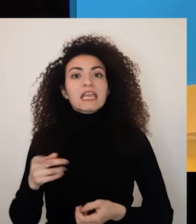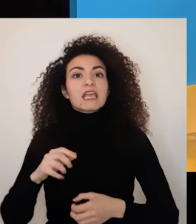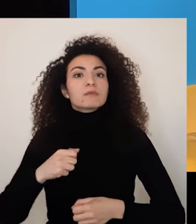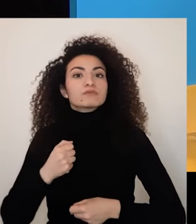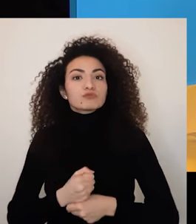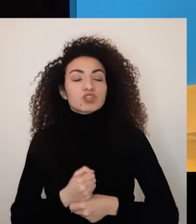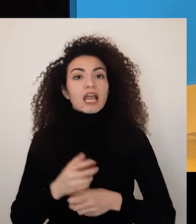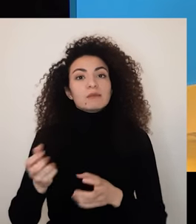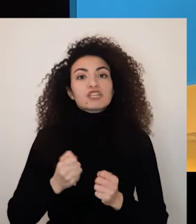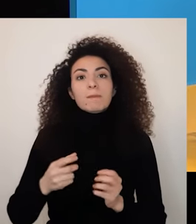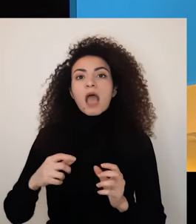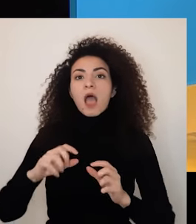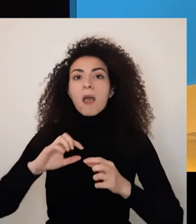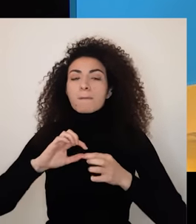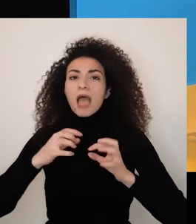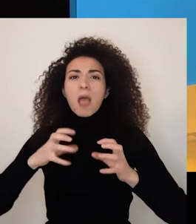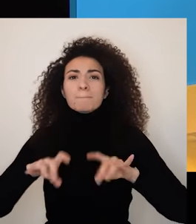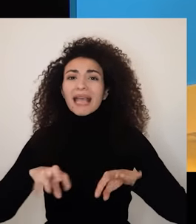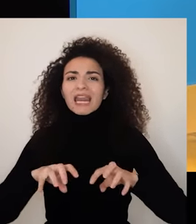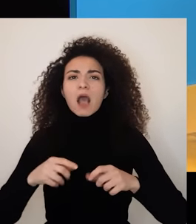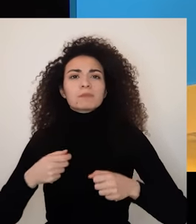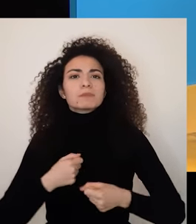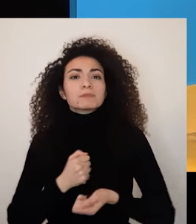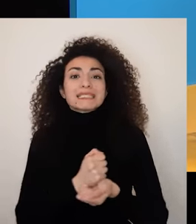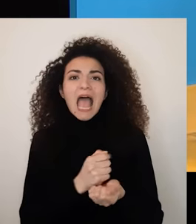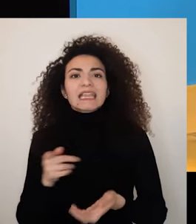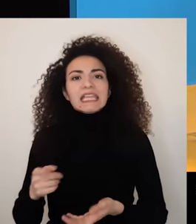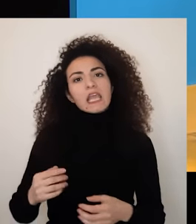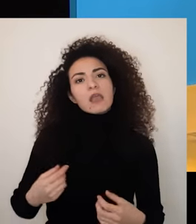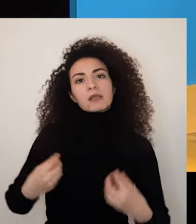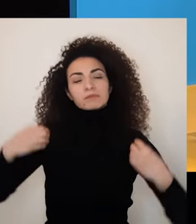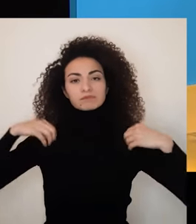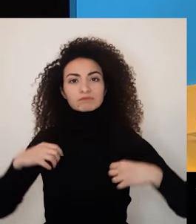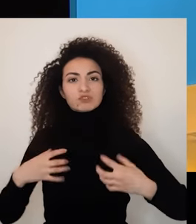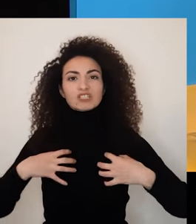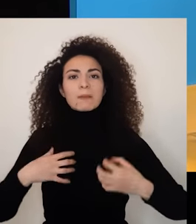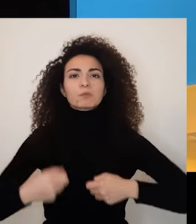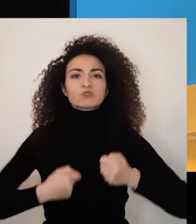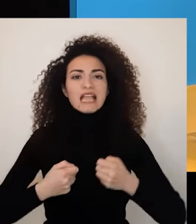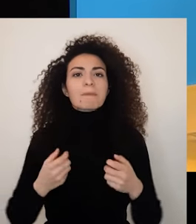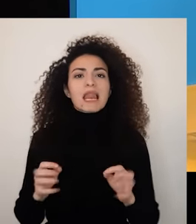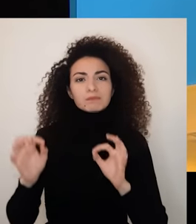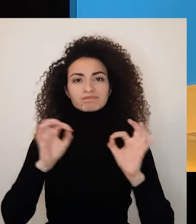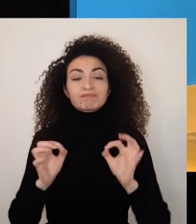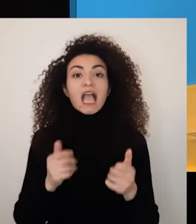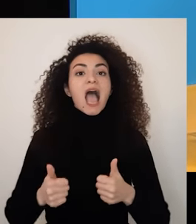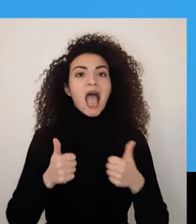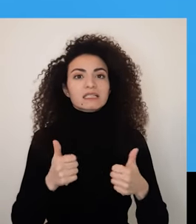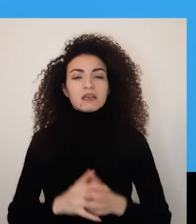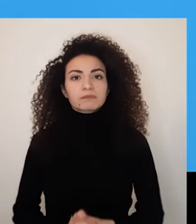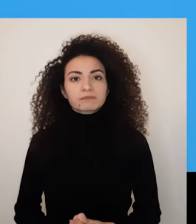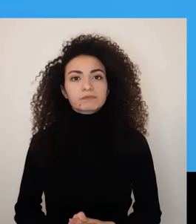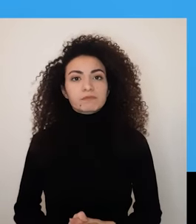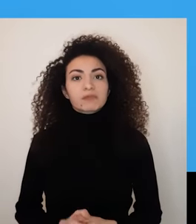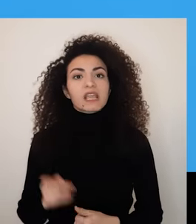بشرله باعتزاز باسم زراعة القوية وهي من الأجهزة اللي بتسمح لي إنه كون أكتر استقلالية